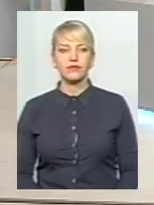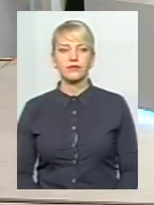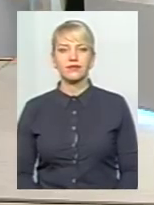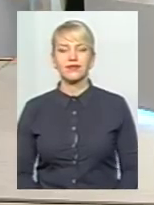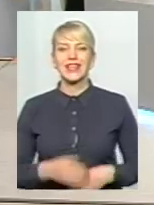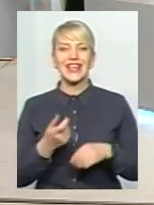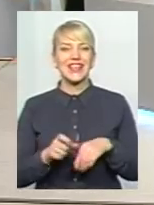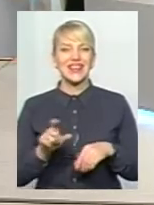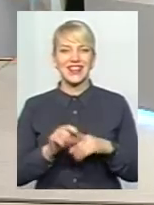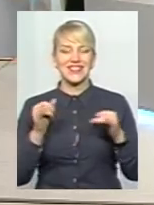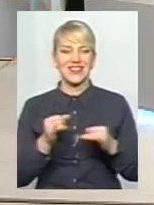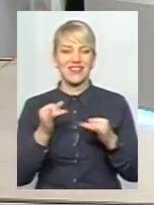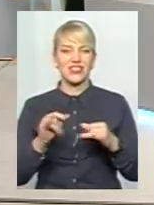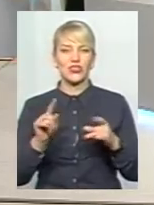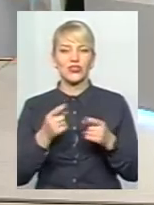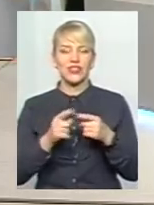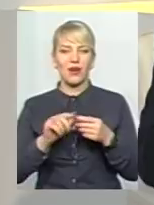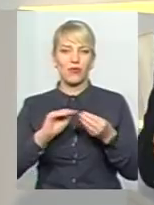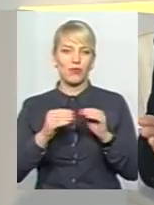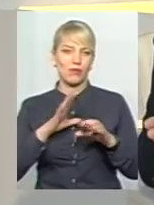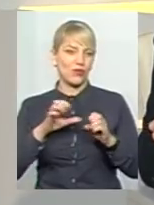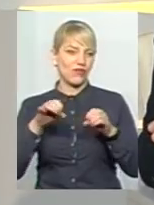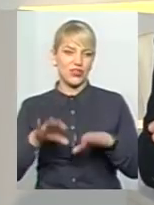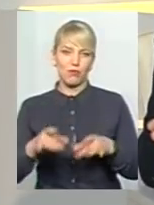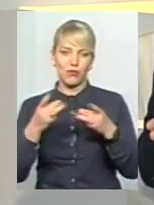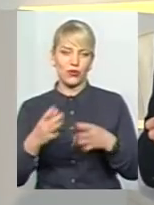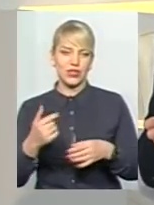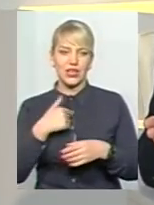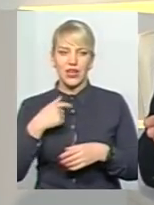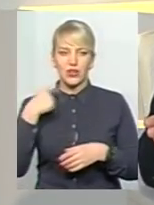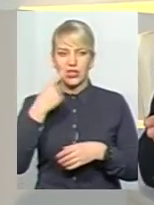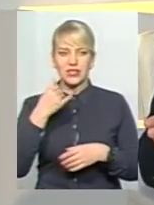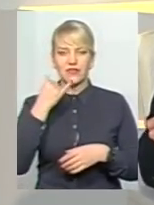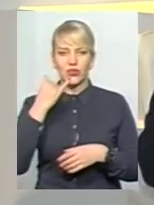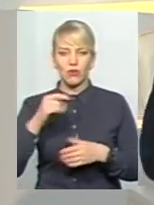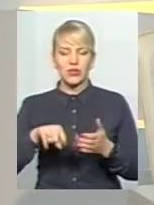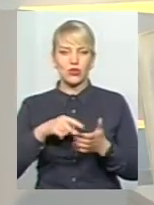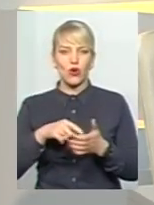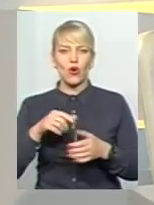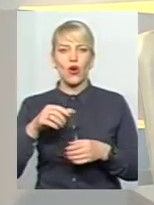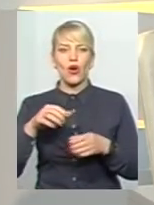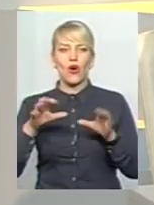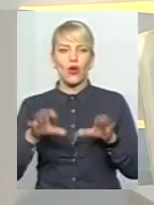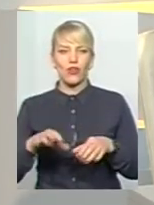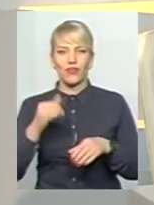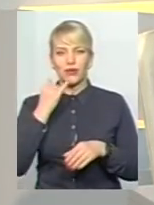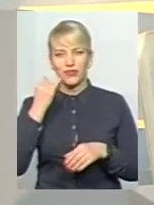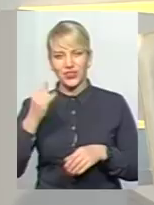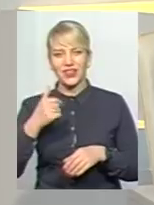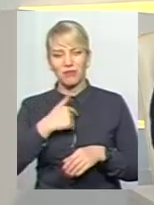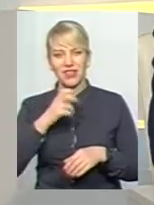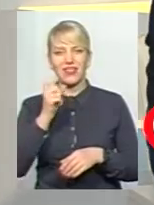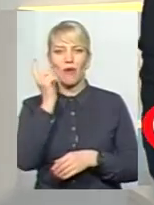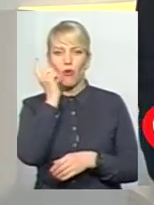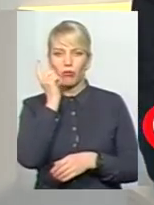Найцікавіше, що ця проблема була вирішена дуже просто. Особистим звідком міському голові і пані Світлана зателефонувала мені на мобільний.